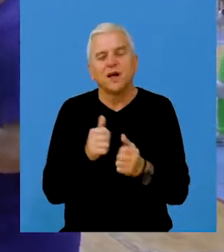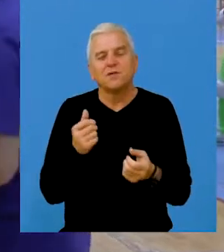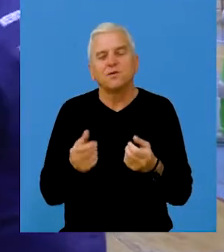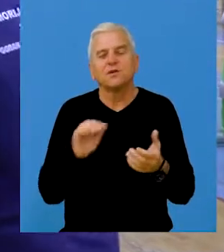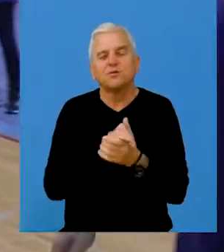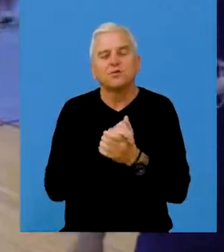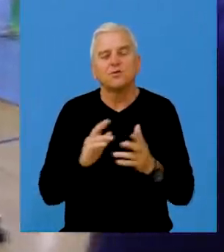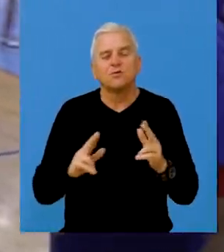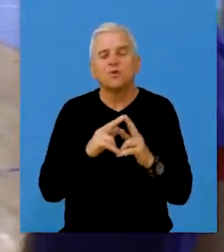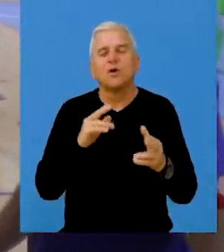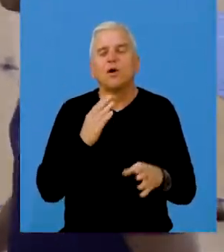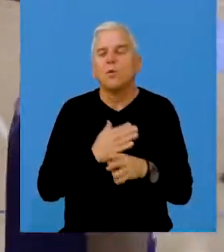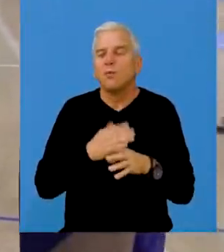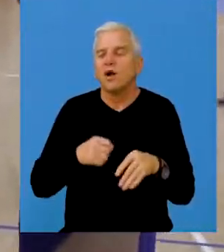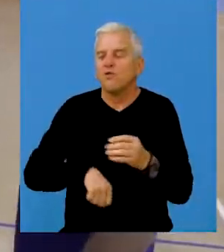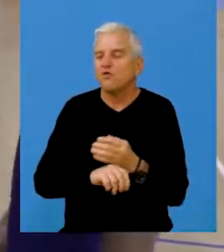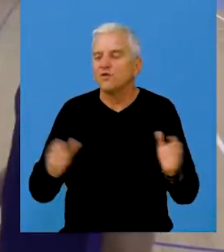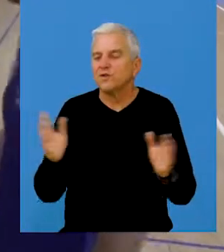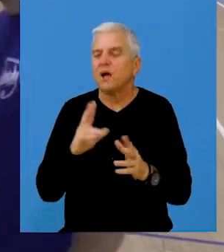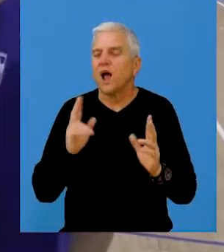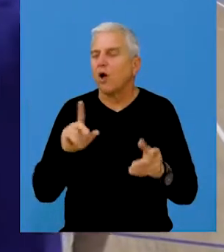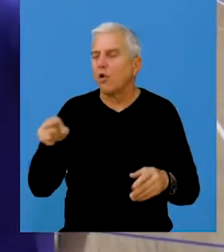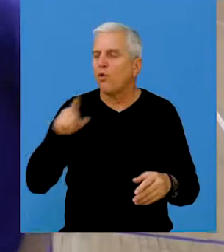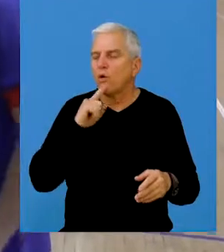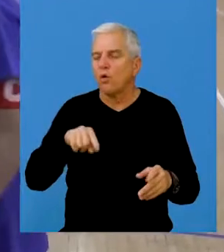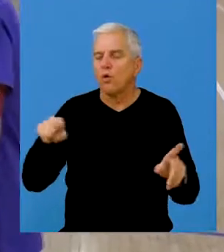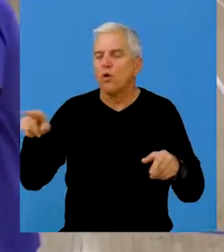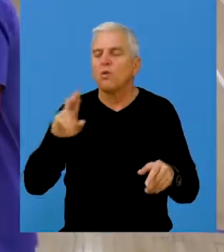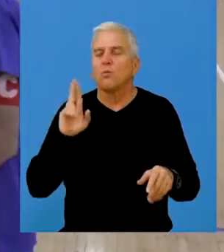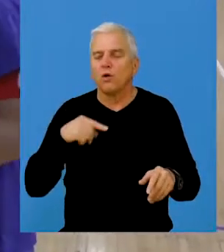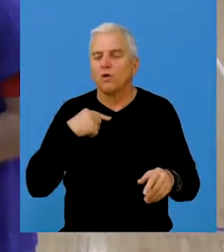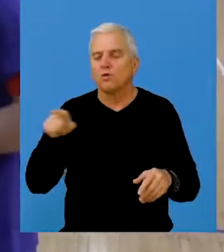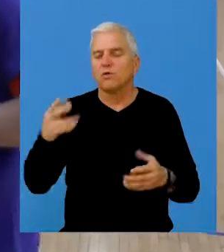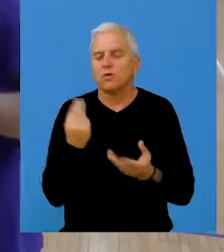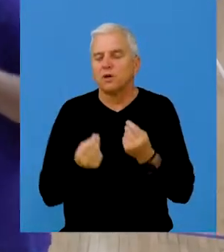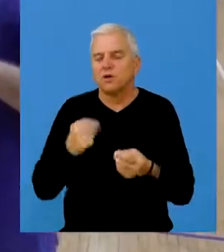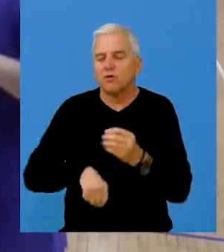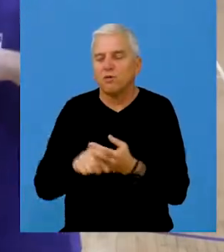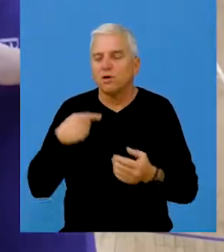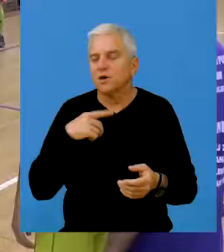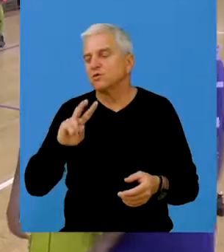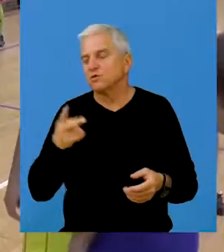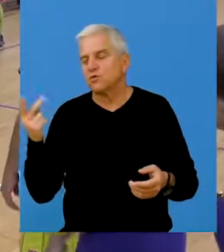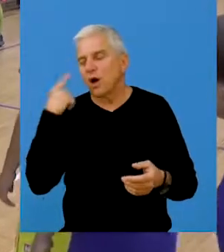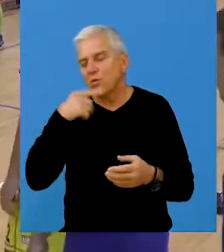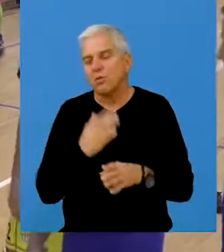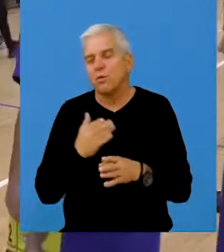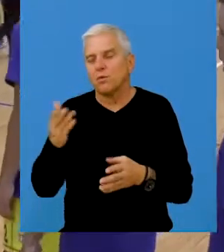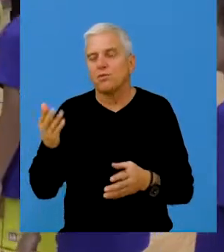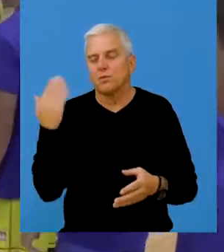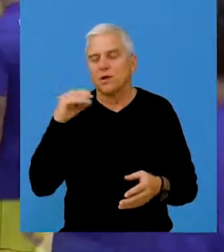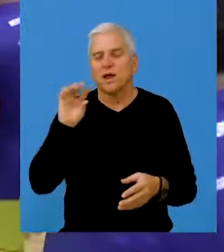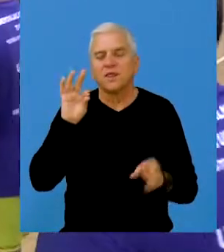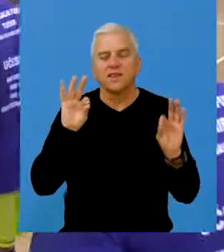Zajedno smo se družili, pomagali futsalu kako je, ko mogo na svoj način. On je bio futbaler, ja sam pomagao u nekom drugom obliku